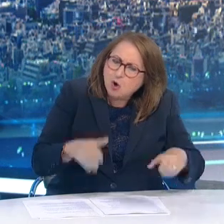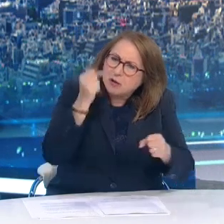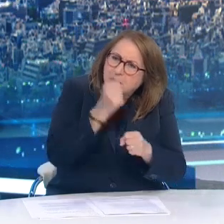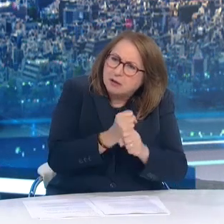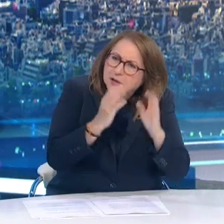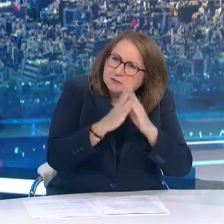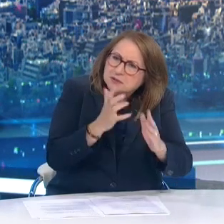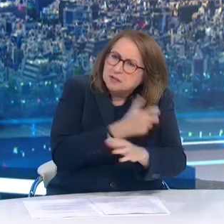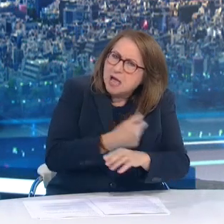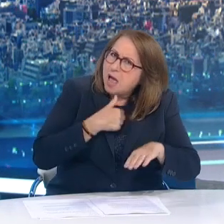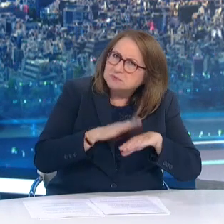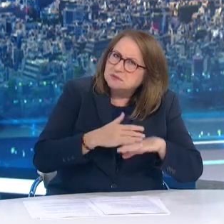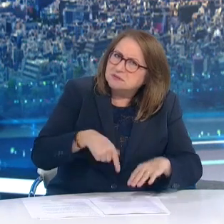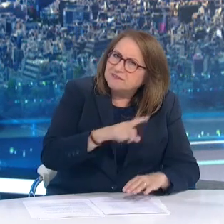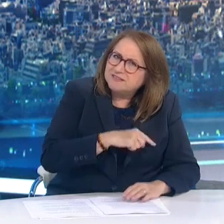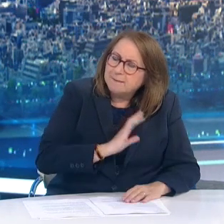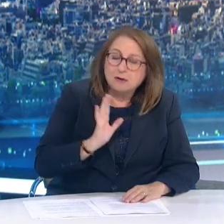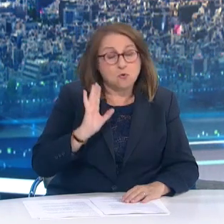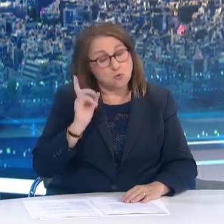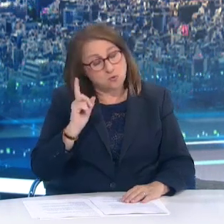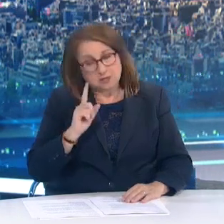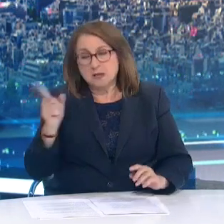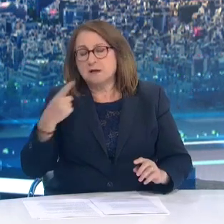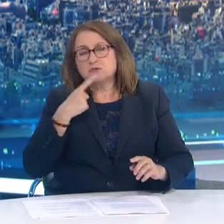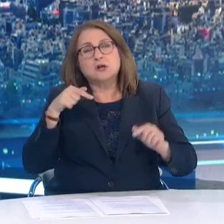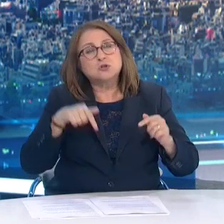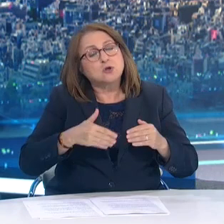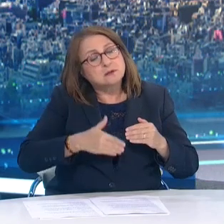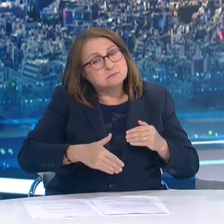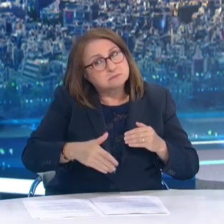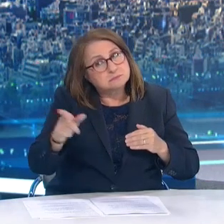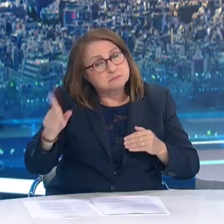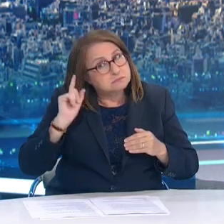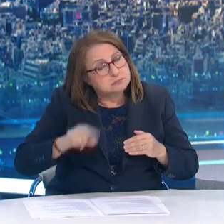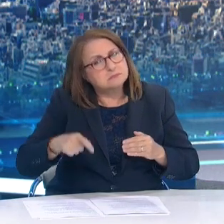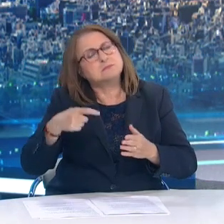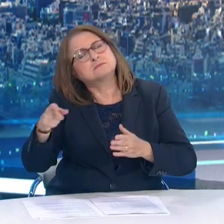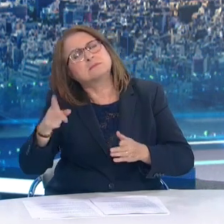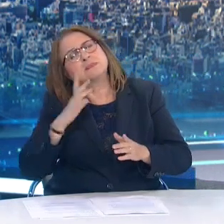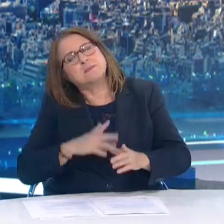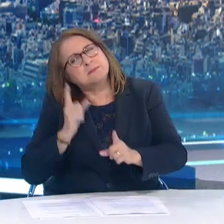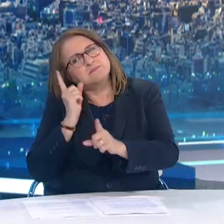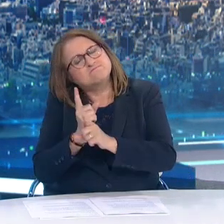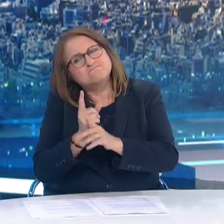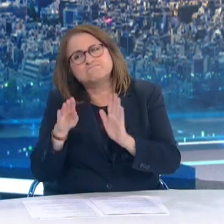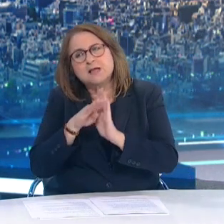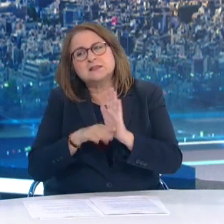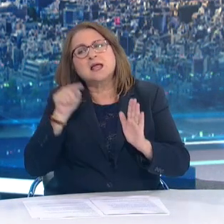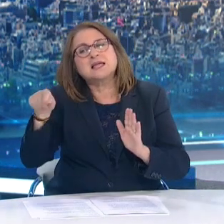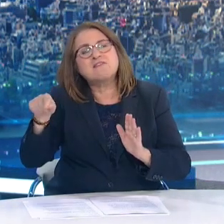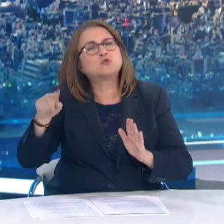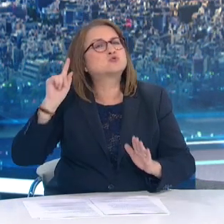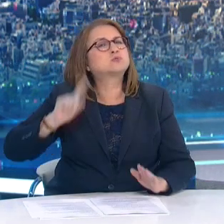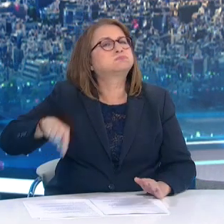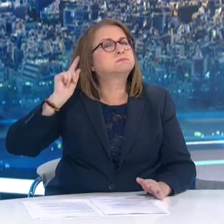Ώστε να περάσουμε στο φθινόπωρο όσο πιο προστατευόμενοι και ενωμένοι γίνεται απέναντι στον ιό Τώρα έχει έρθει η ώρα των πολιτών